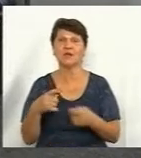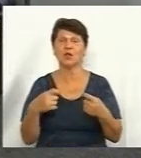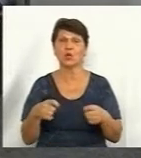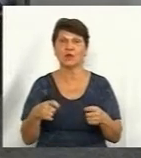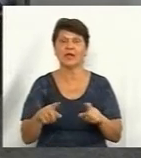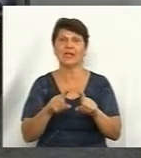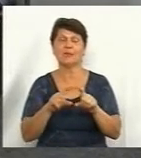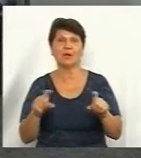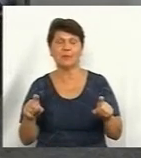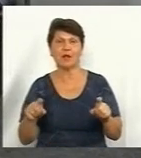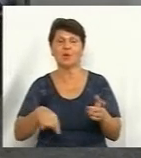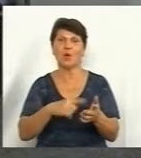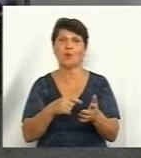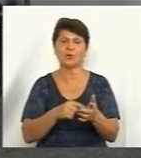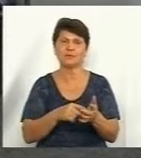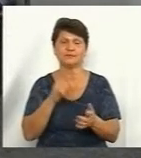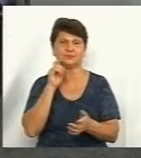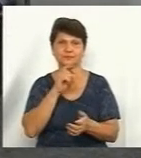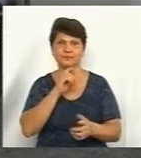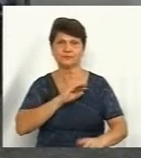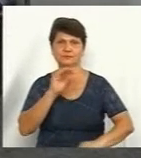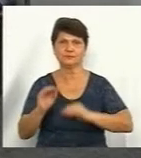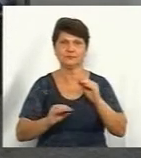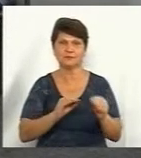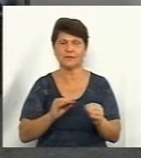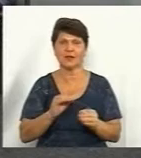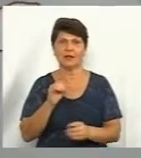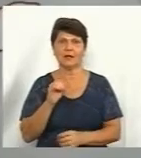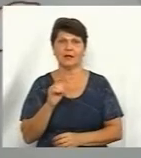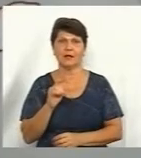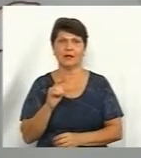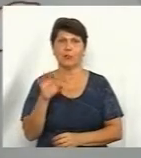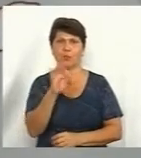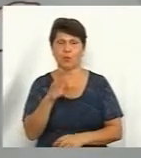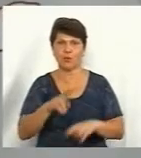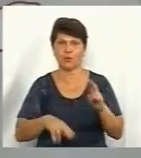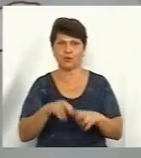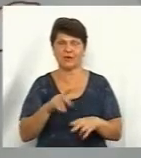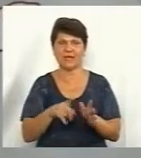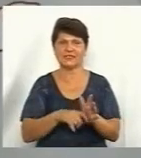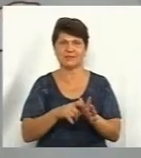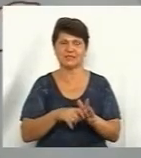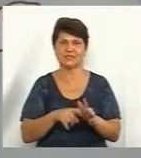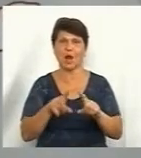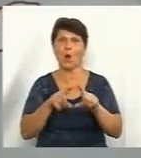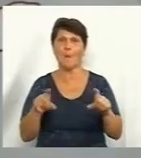господарства і благоустрою Вінницької міської ради, аби дізнатися про будівництво сміттєкомплексу на території Людовської сільської